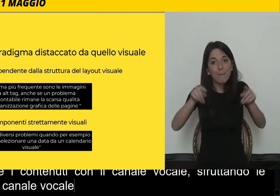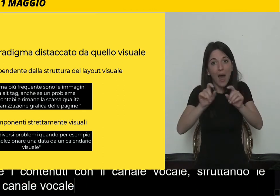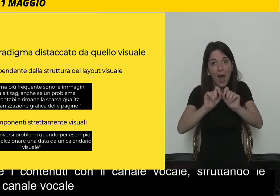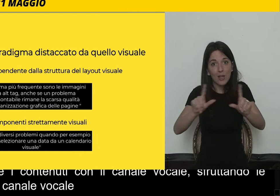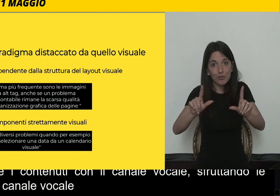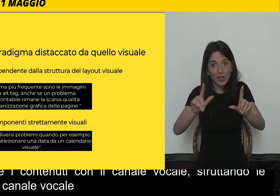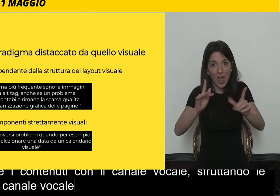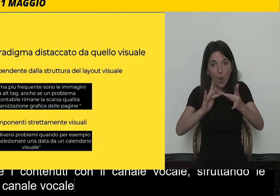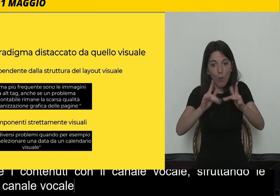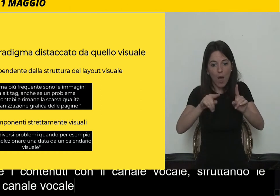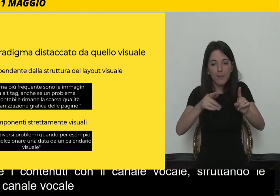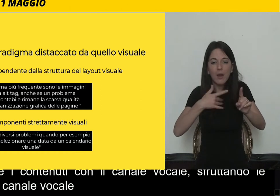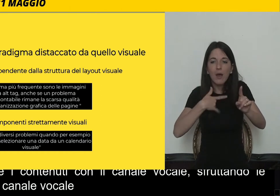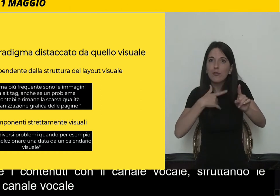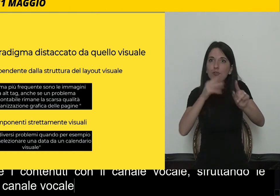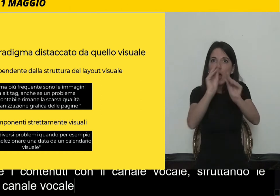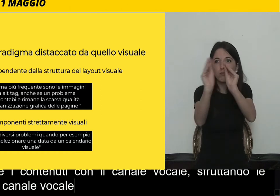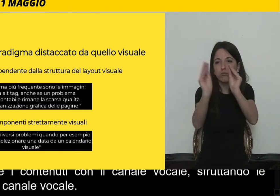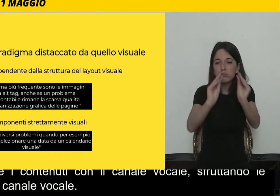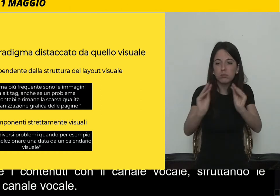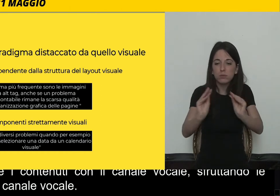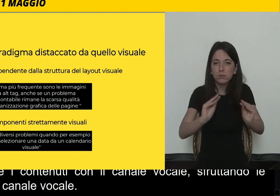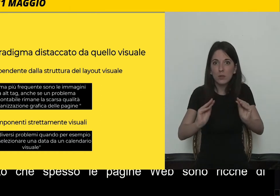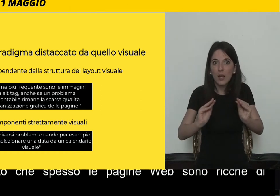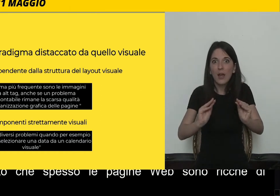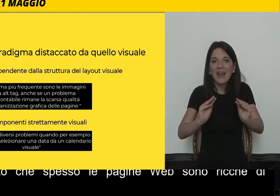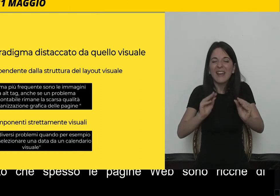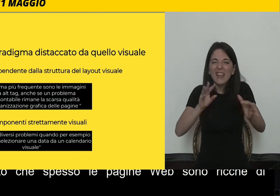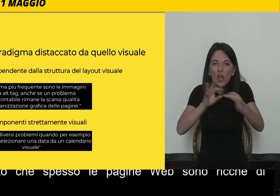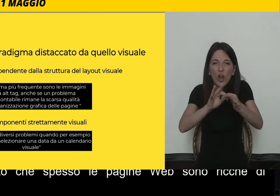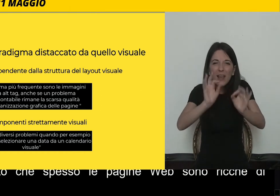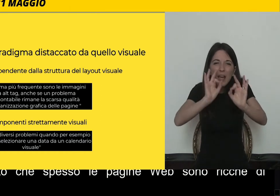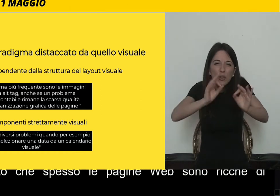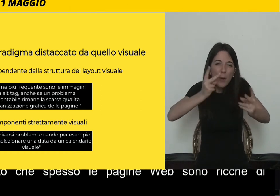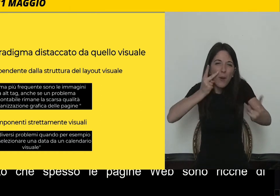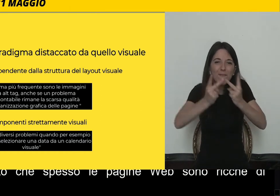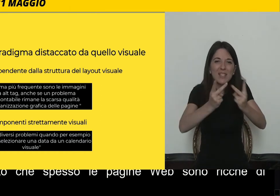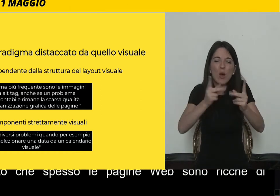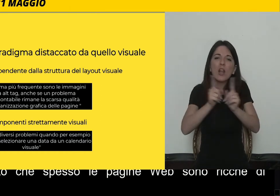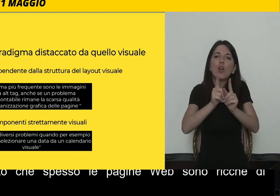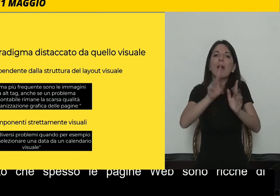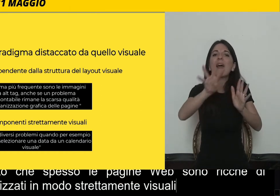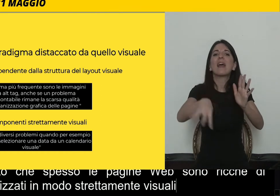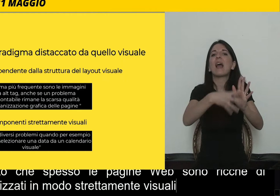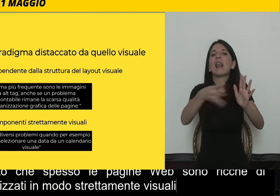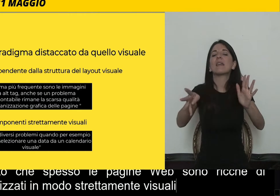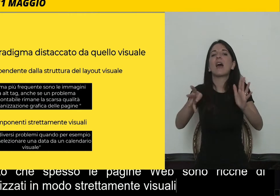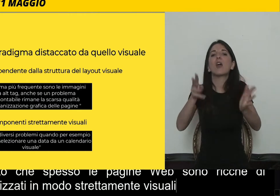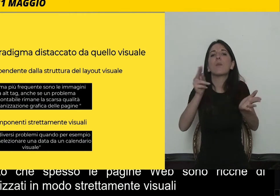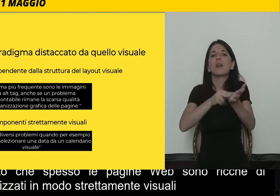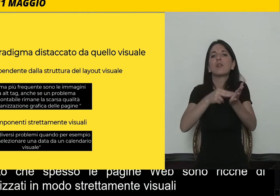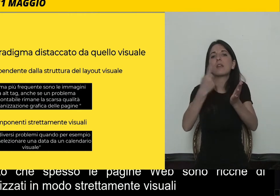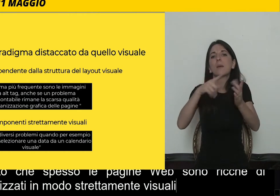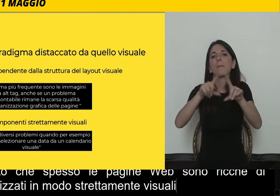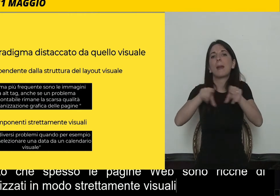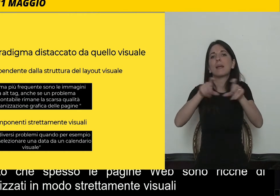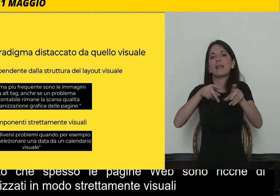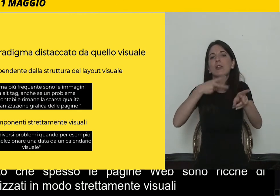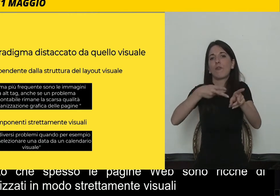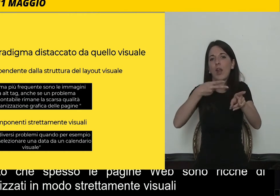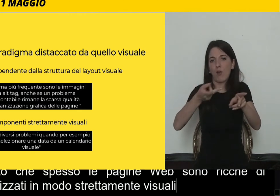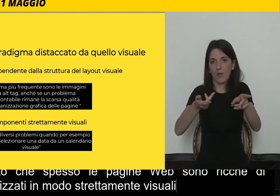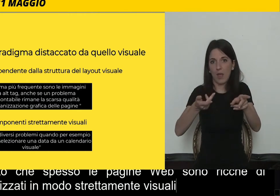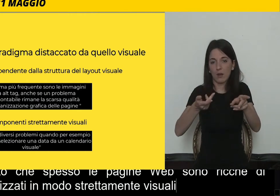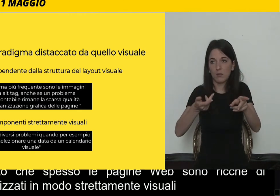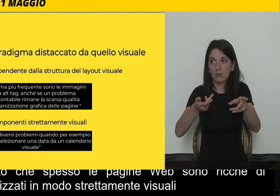utilizzate in modo strettamente visuale. Il calendario nelle prenotazioni, non so, di un biglietto ferroviario, abbiamo